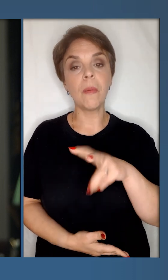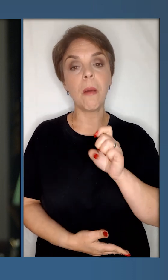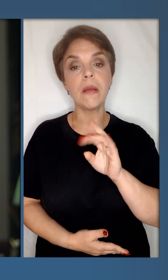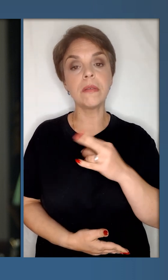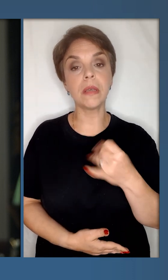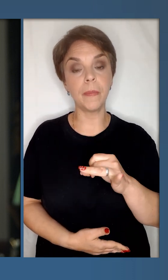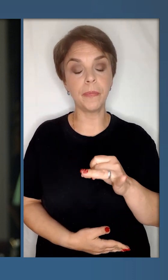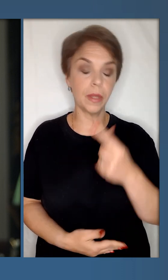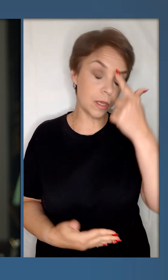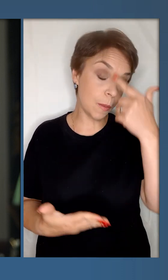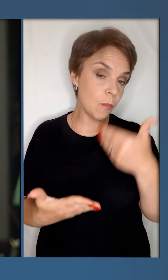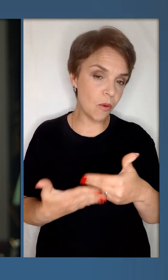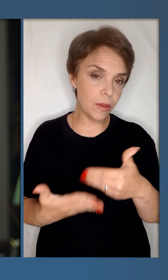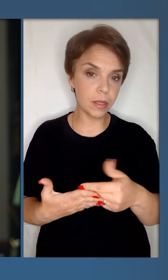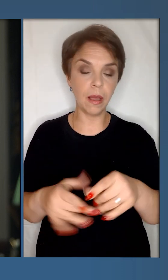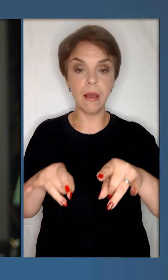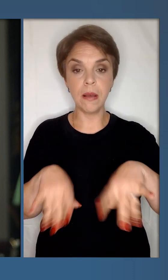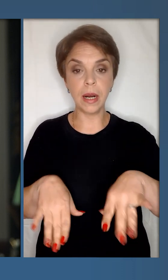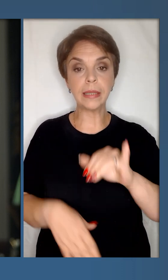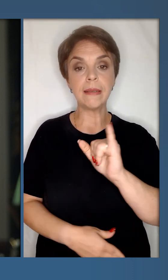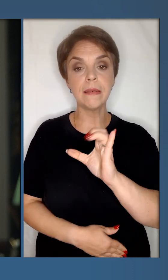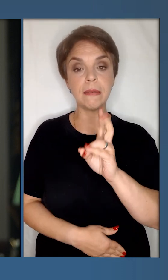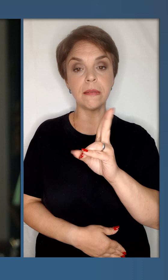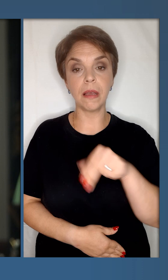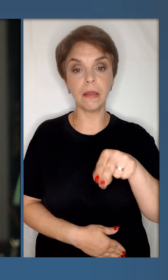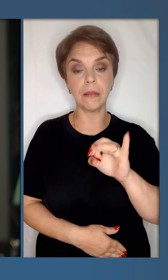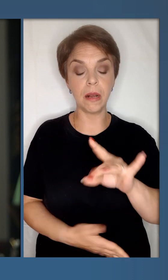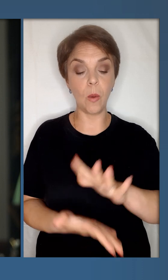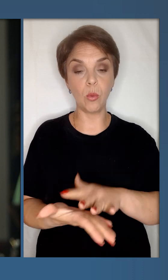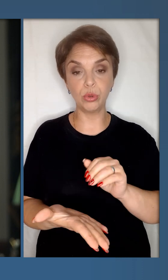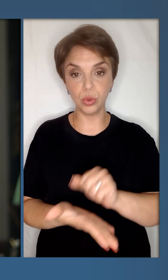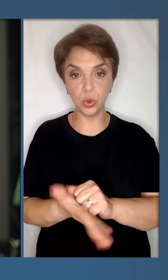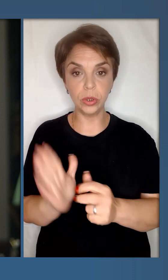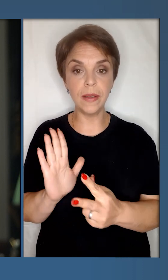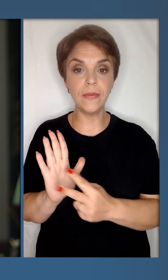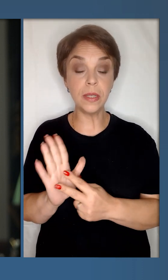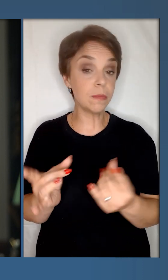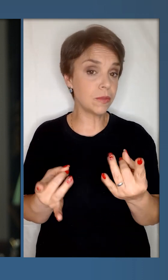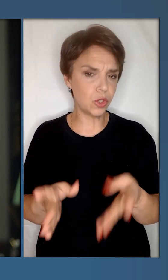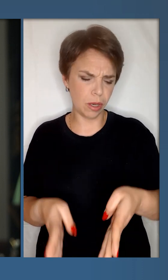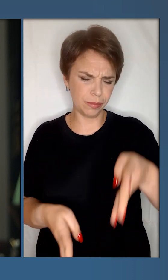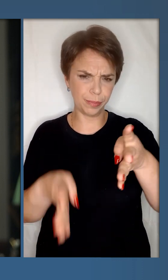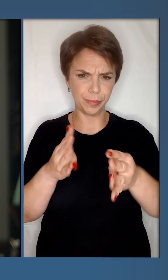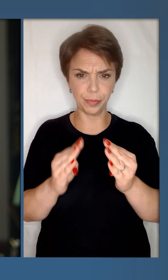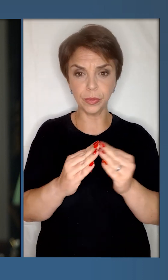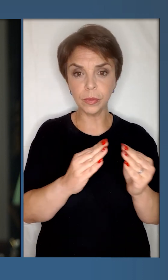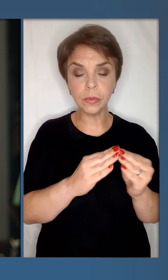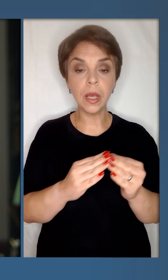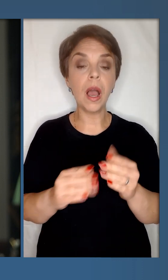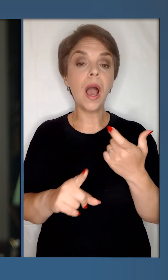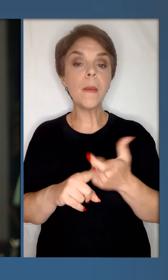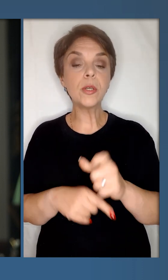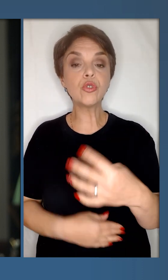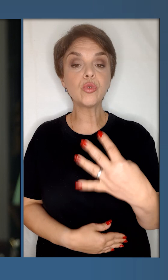Первомайській. Імовірно, ракета «Іскандер». Пошкоджено вісім звичайних багатоповерхівок.